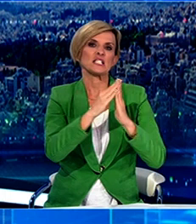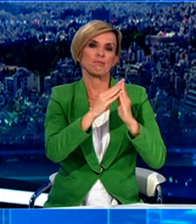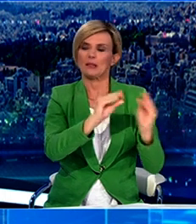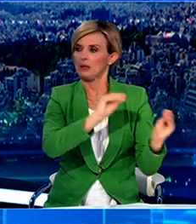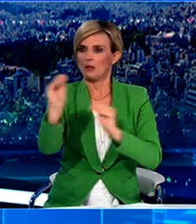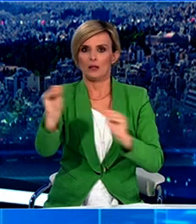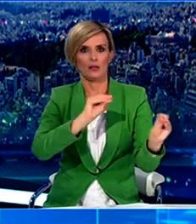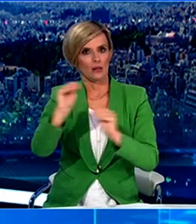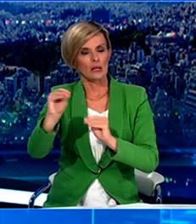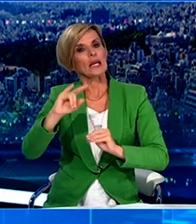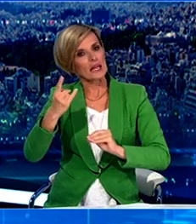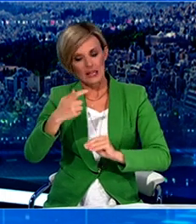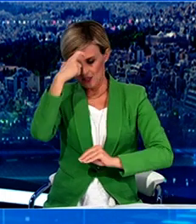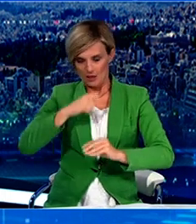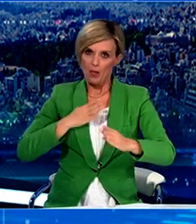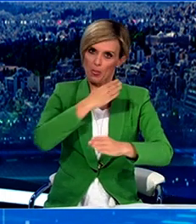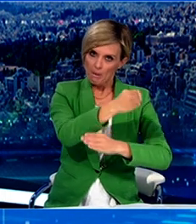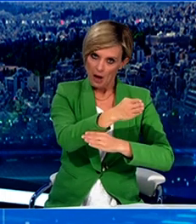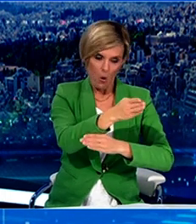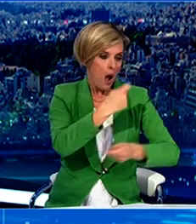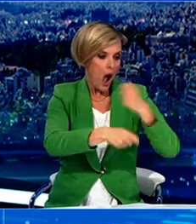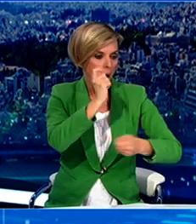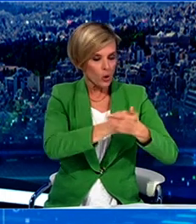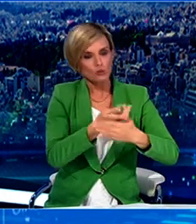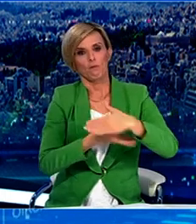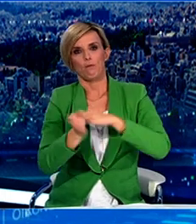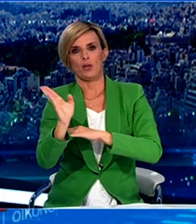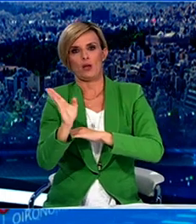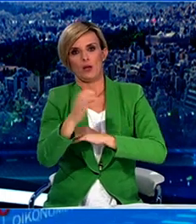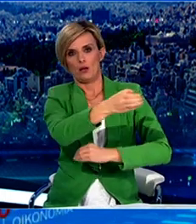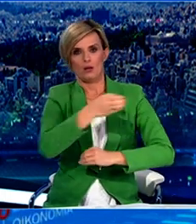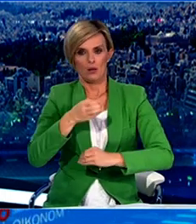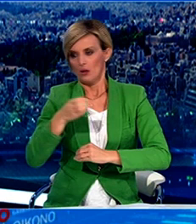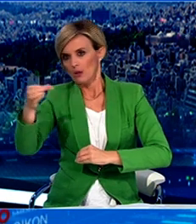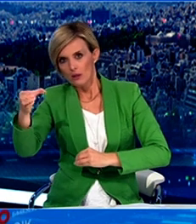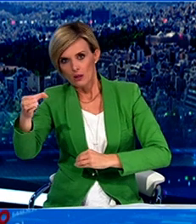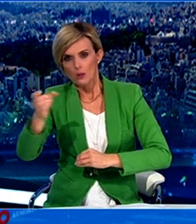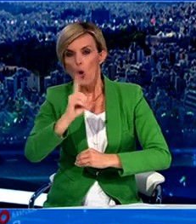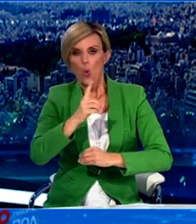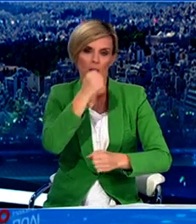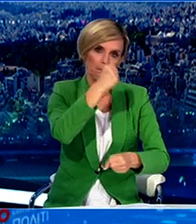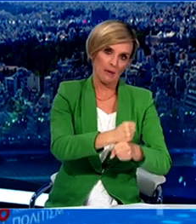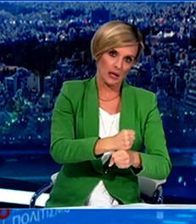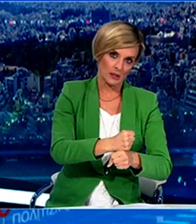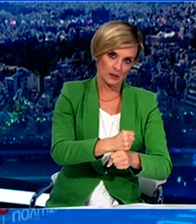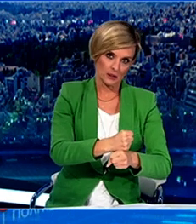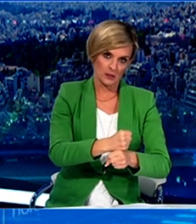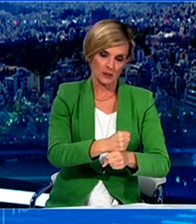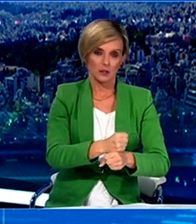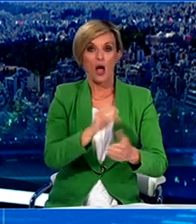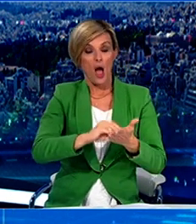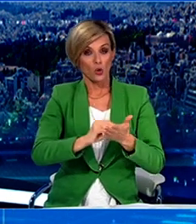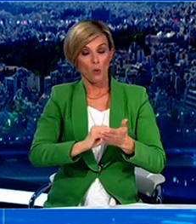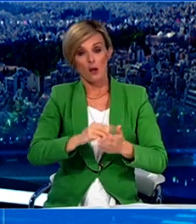κατάστημα Take-A-Way, η οποία όμως θα πρέπει να ξεκαθαρίσουμε ότι το Take-A-Way δεν μπορεί να αποτελεί αποκλειστικό λόγο μετακίνηση των